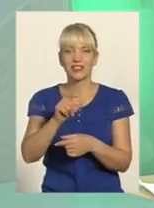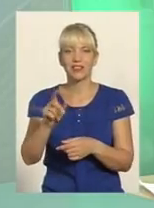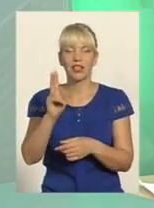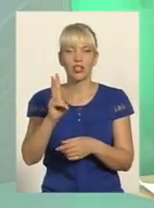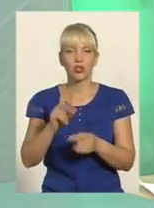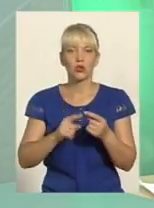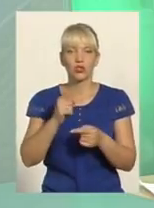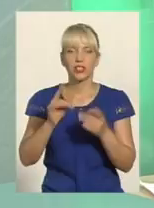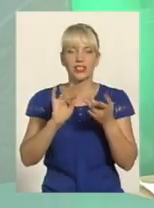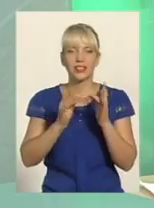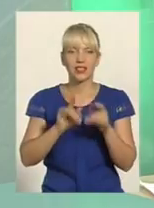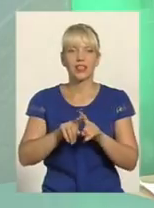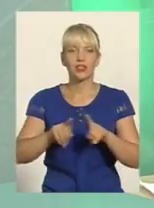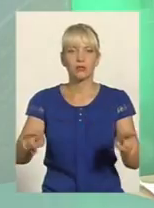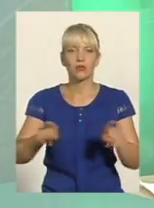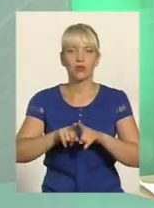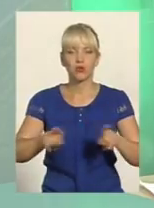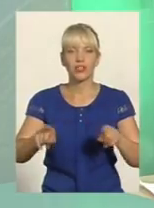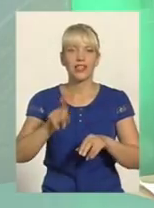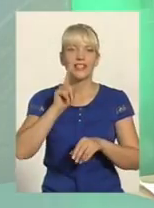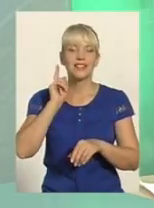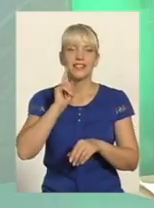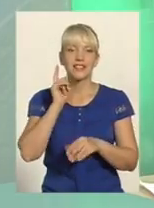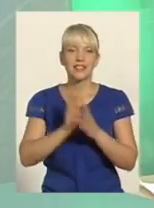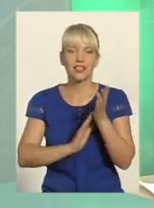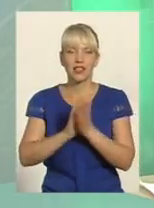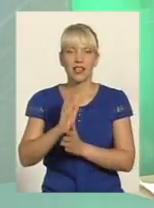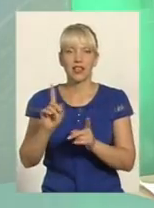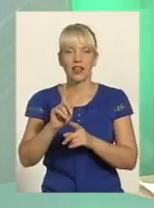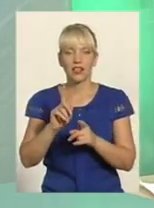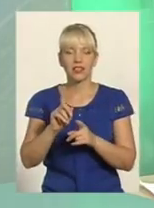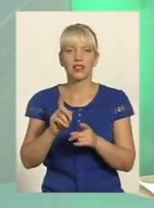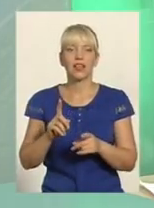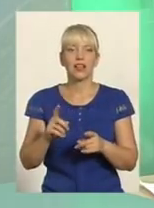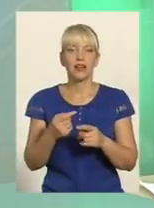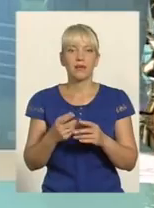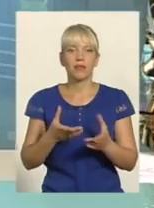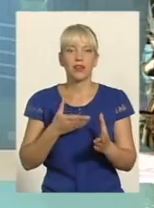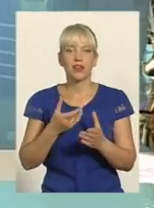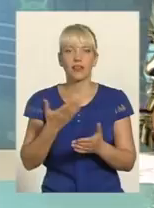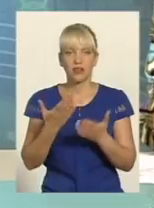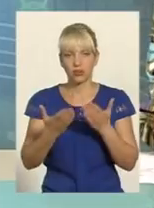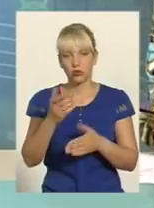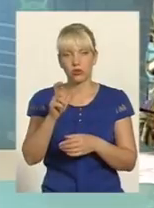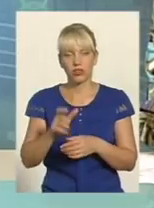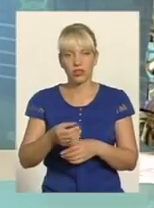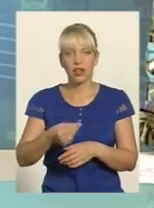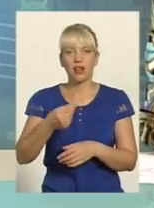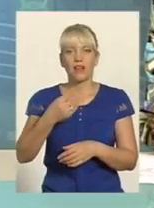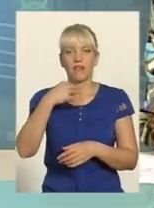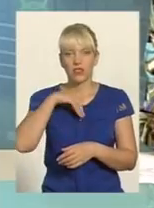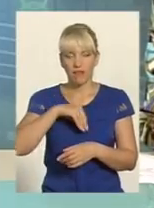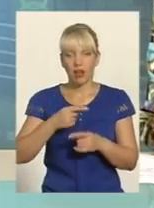в молоді відповідні галюцінації і призводить до фатальних таких випадків Скажіть, будь ласка, наскільки збільшився, розширився